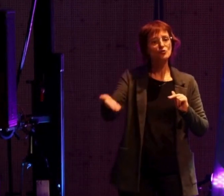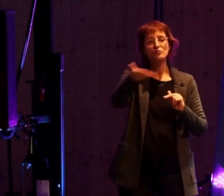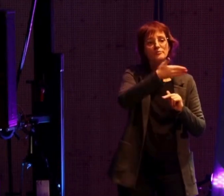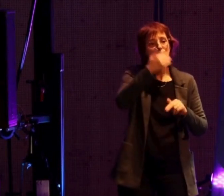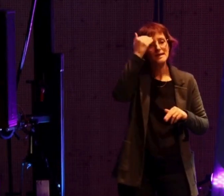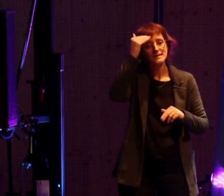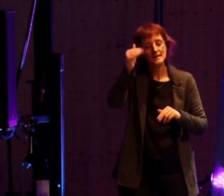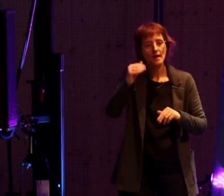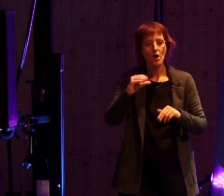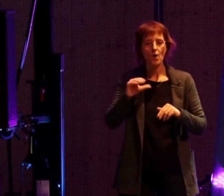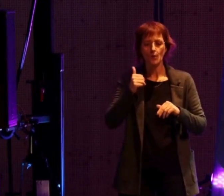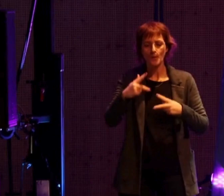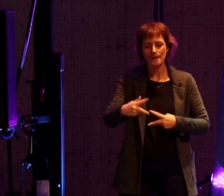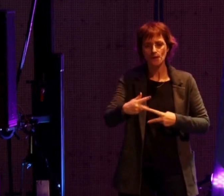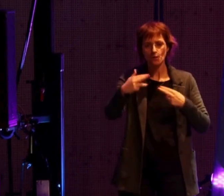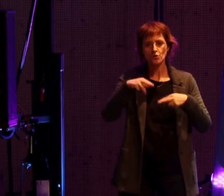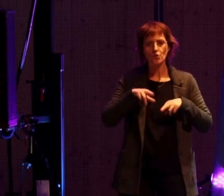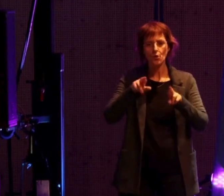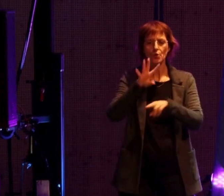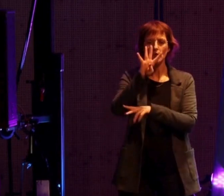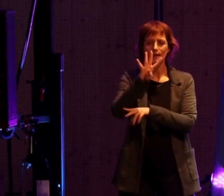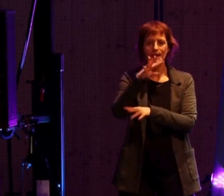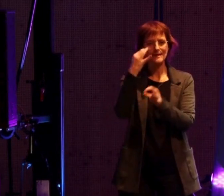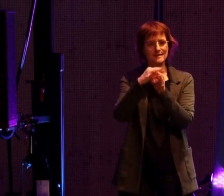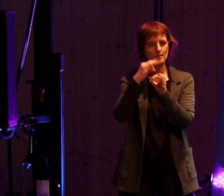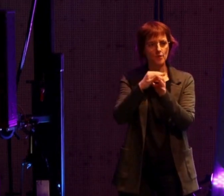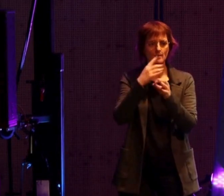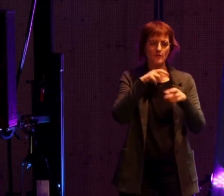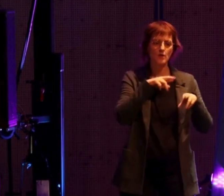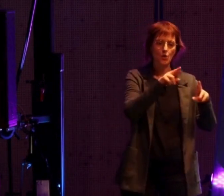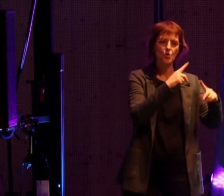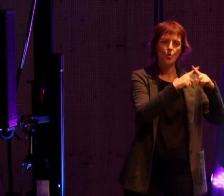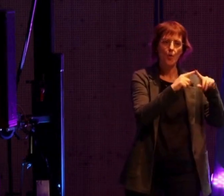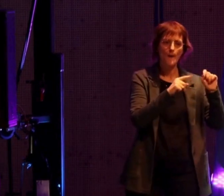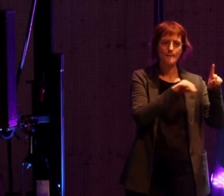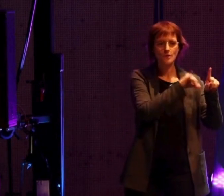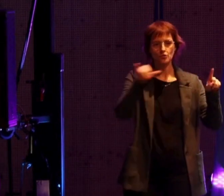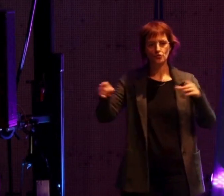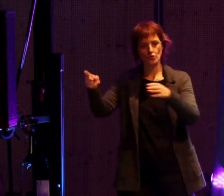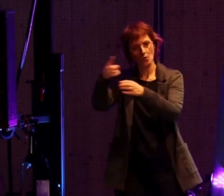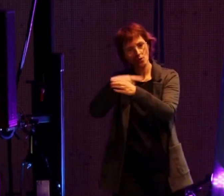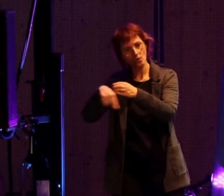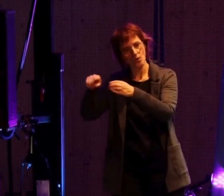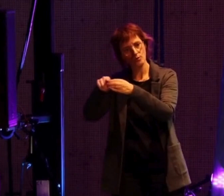connus sur le premier tronçon de la rue du 4 septembre qui va de la rue de la Croix-de-Messe jusqu'au rond-point